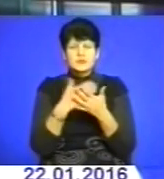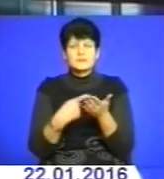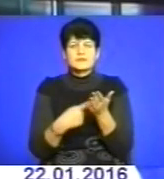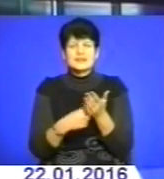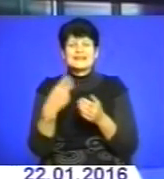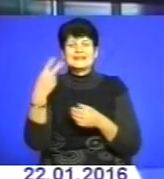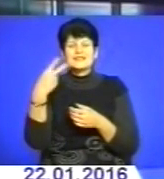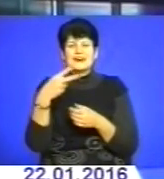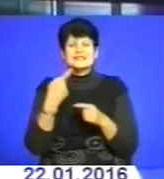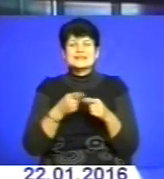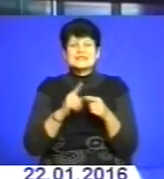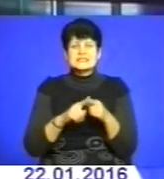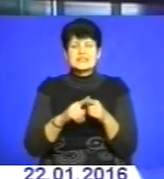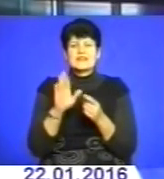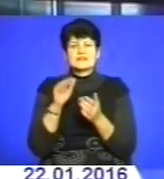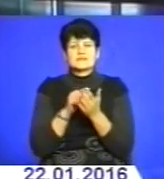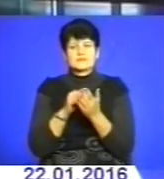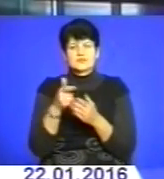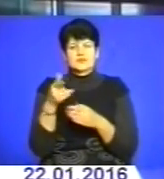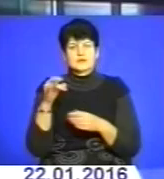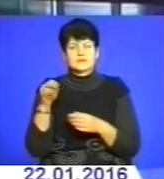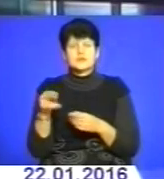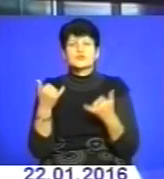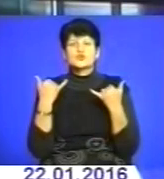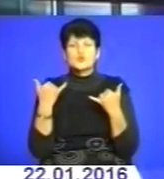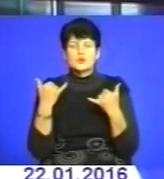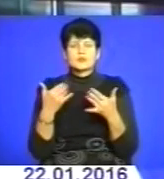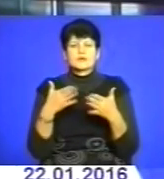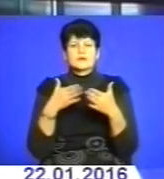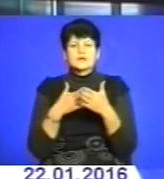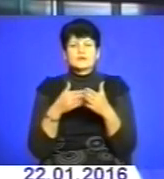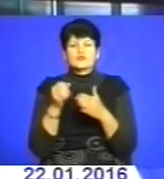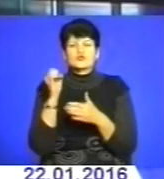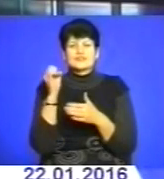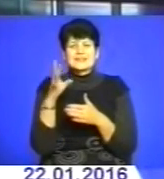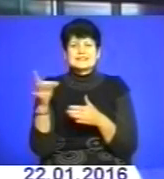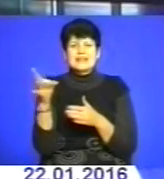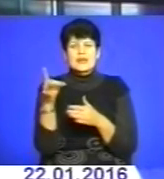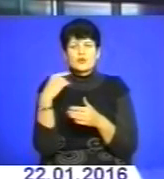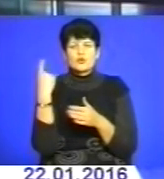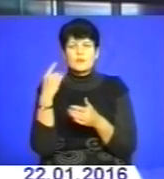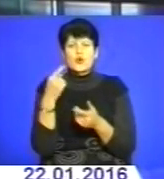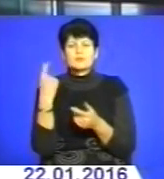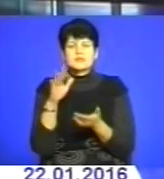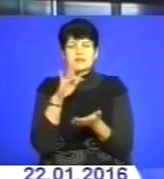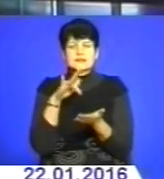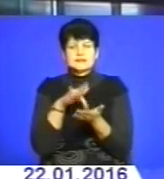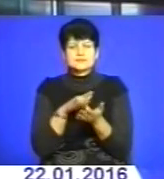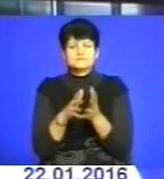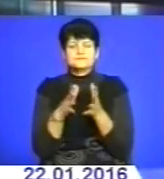з них – вірус H1N1. На сьогодні епідемічний поріг перевищено у 14 районах та обласному центрі.